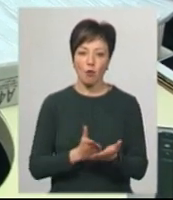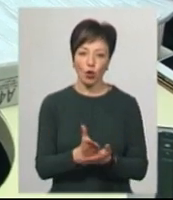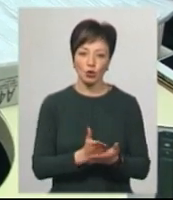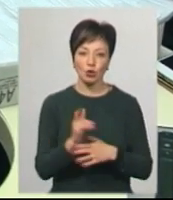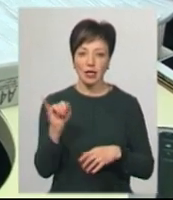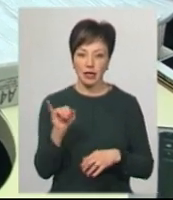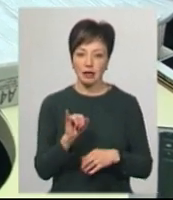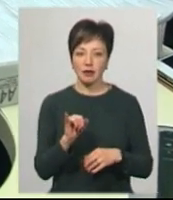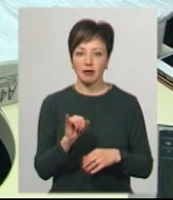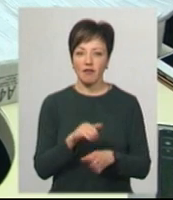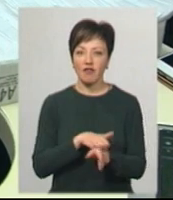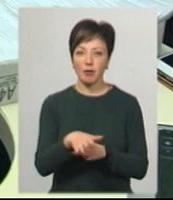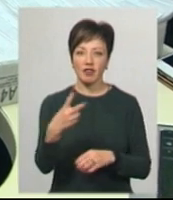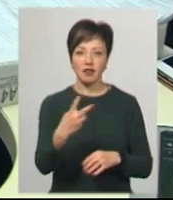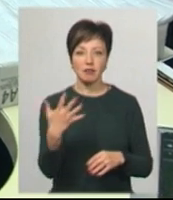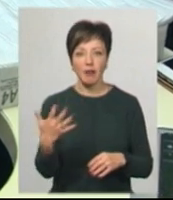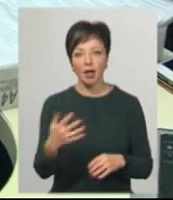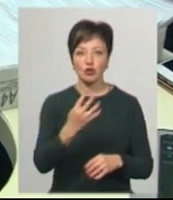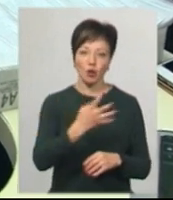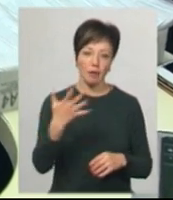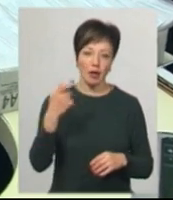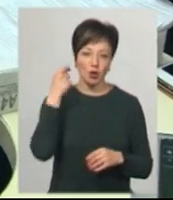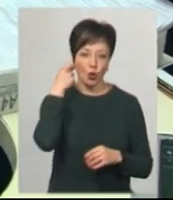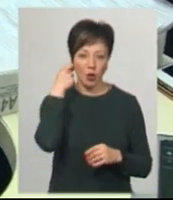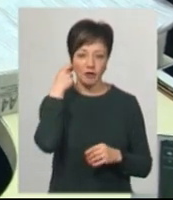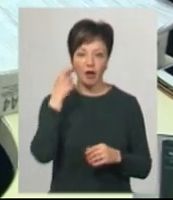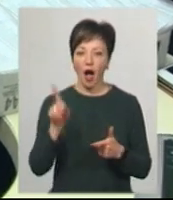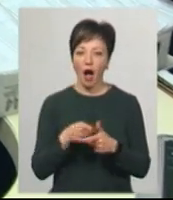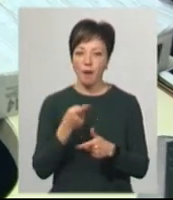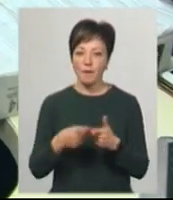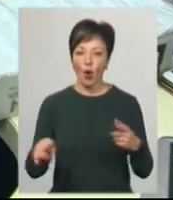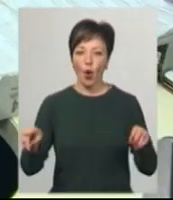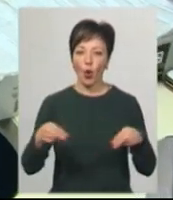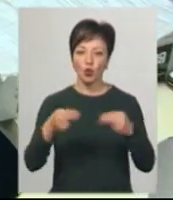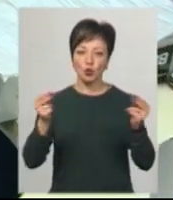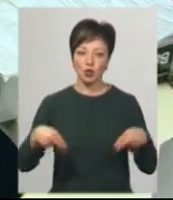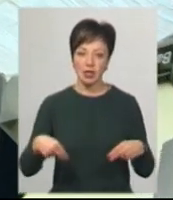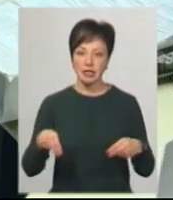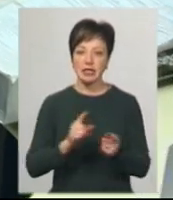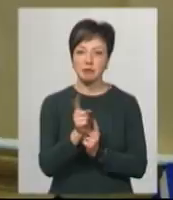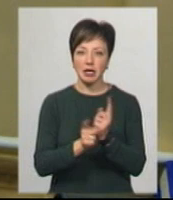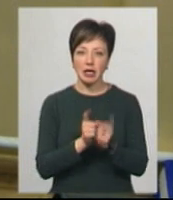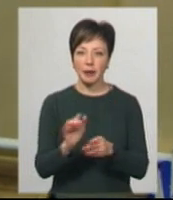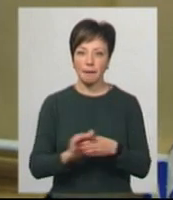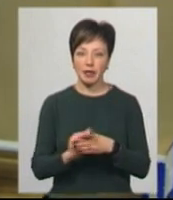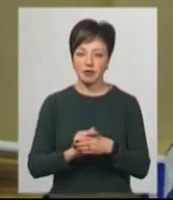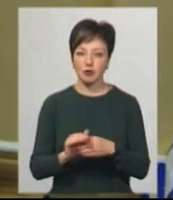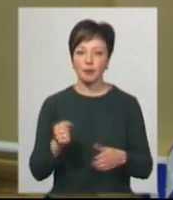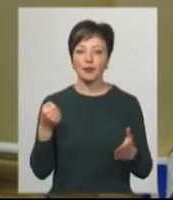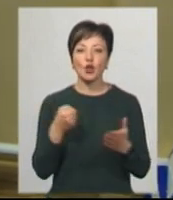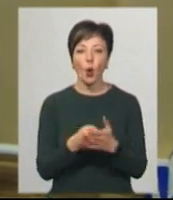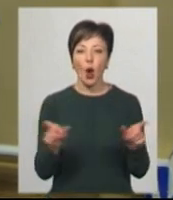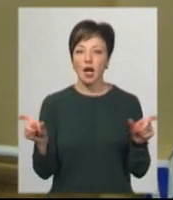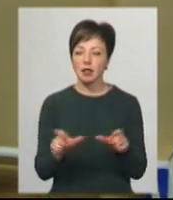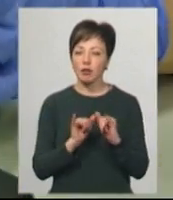виповнилося 25-45 років, або одружилася і змінила прізвище. До карантину це